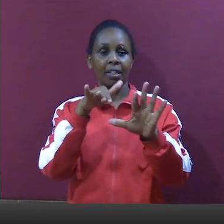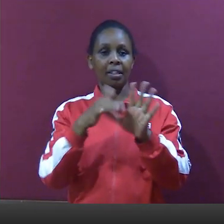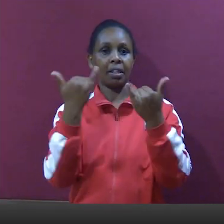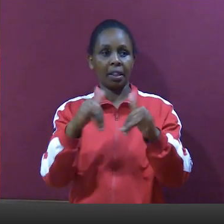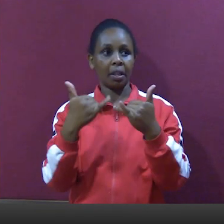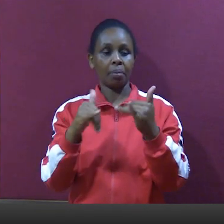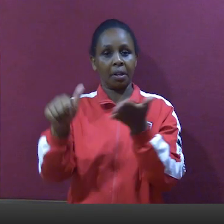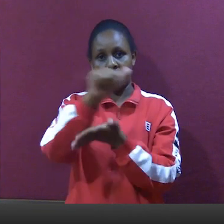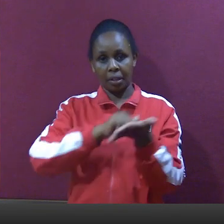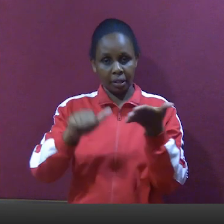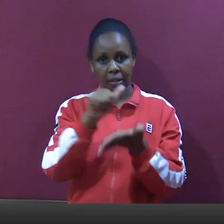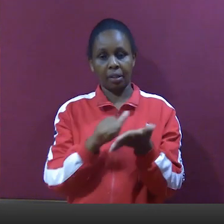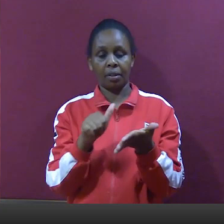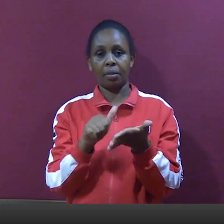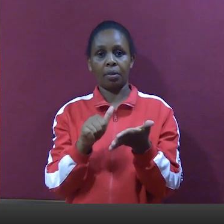wigizaji.